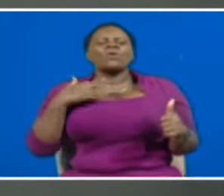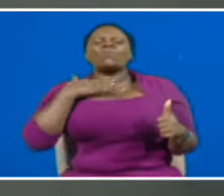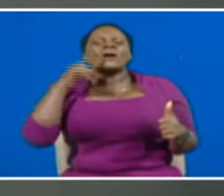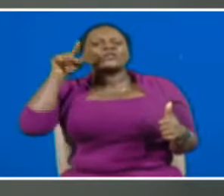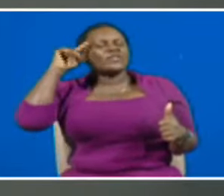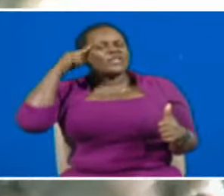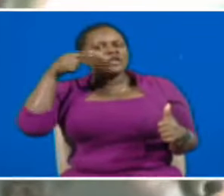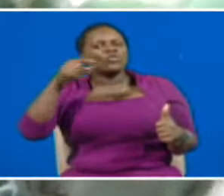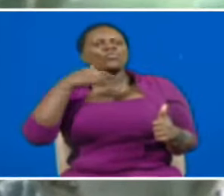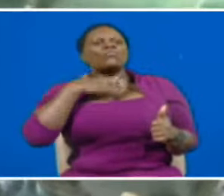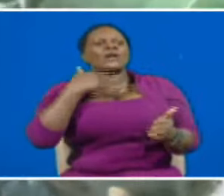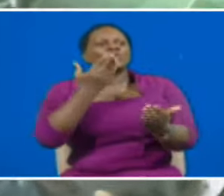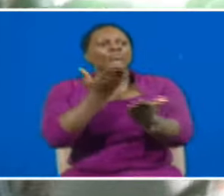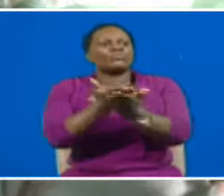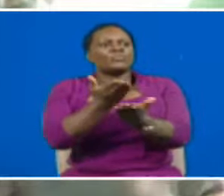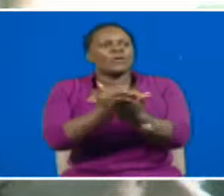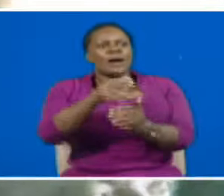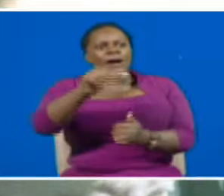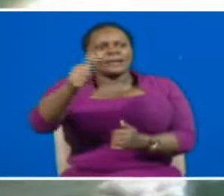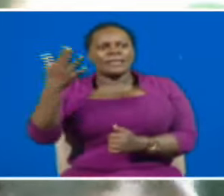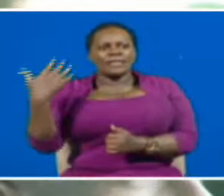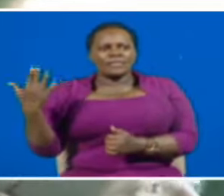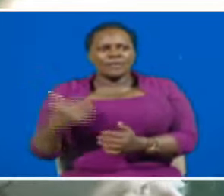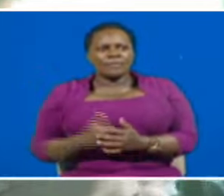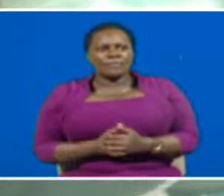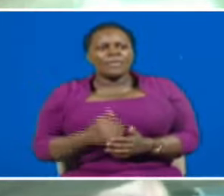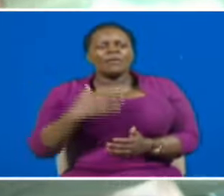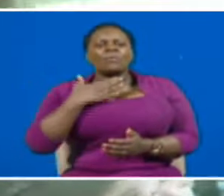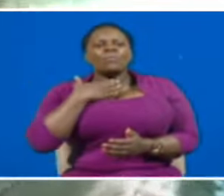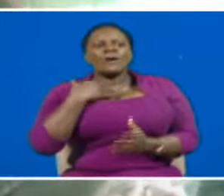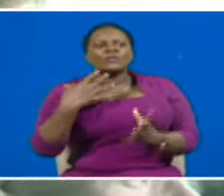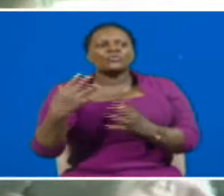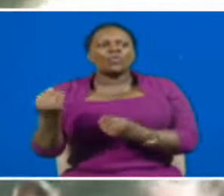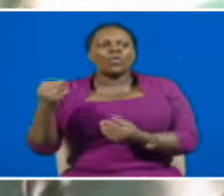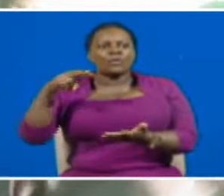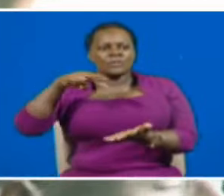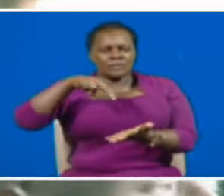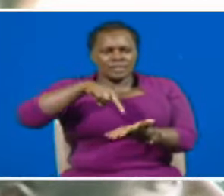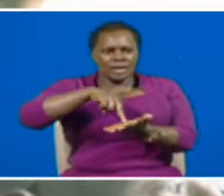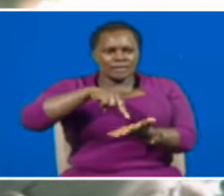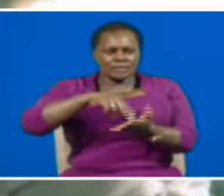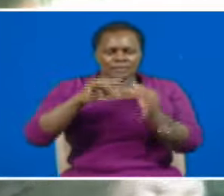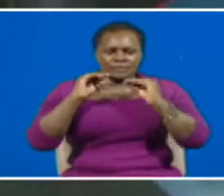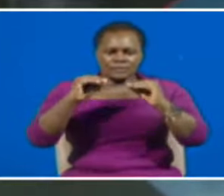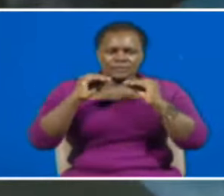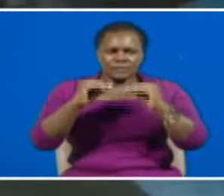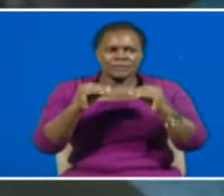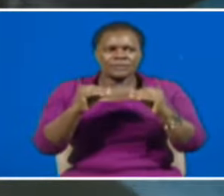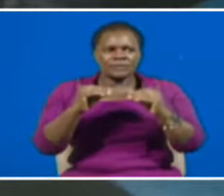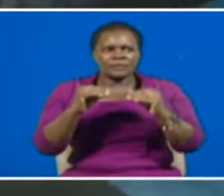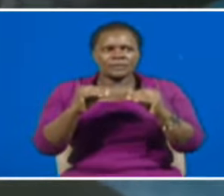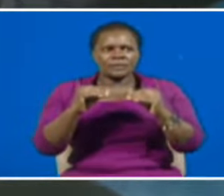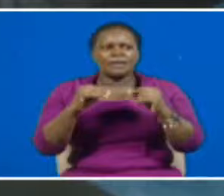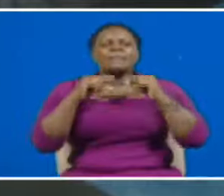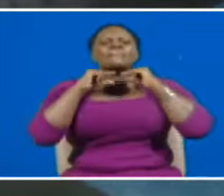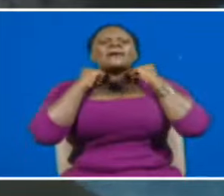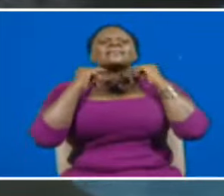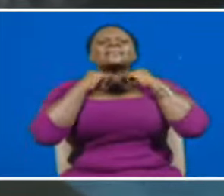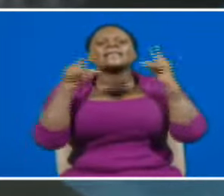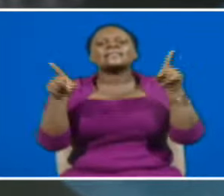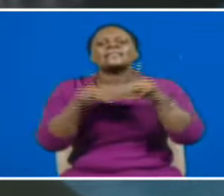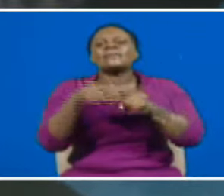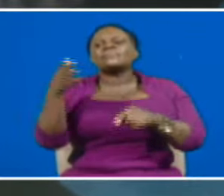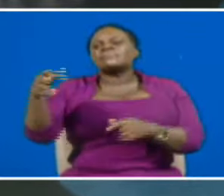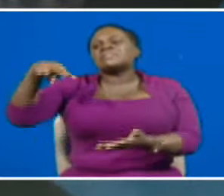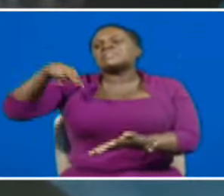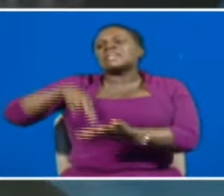vitu zako kwa ndani, anakata. Ingine, um, unataka kuenda kusimama ufundisha kitu fulani, pasta na simama, anafundisha.